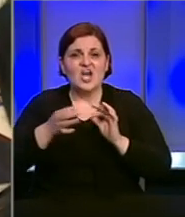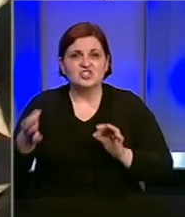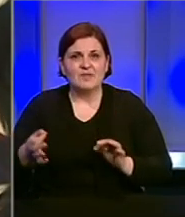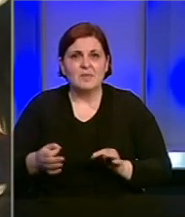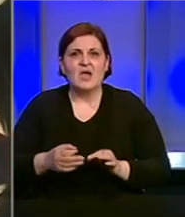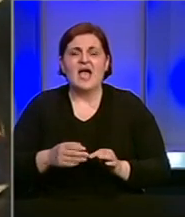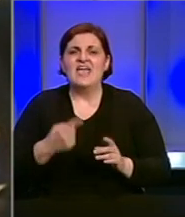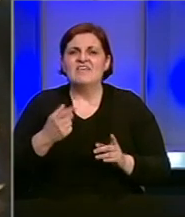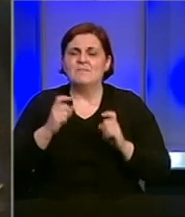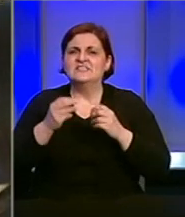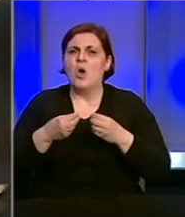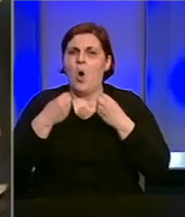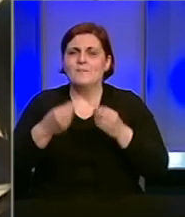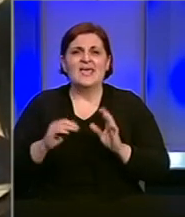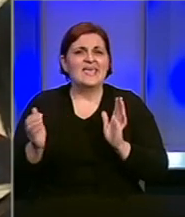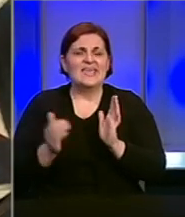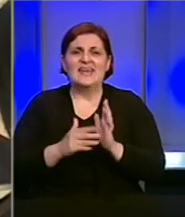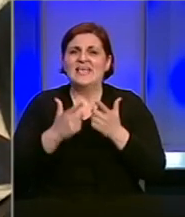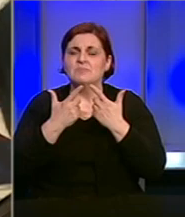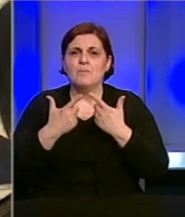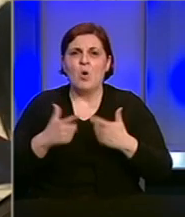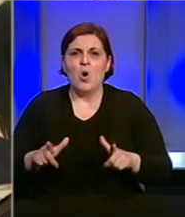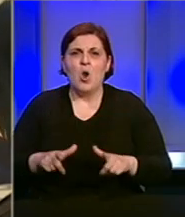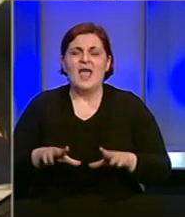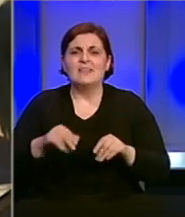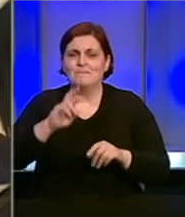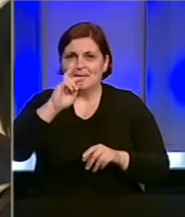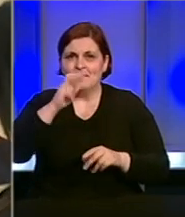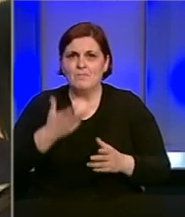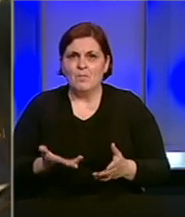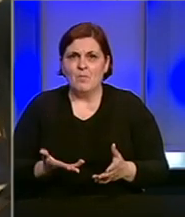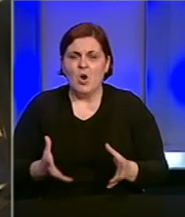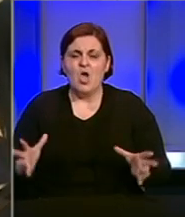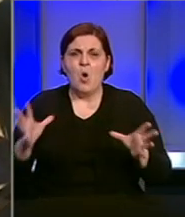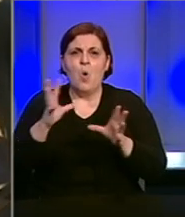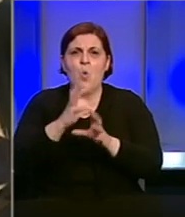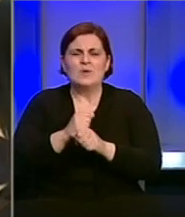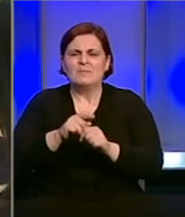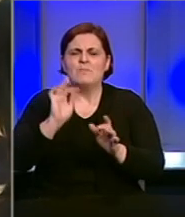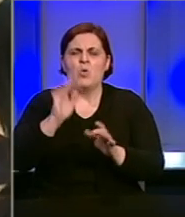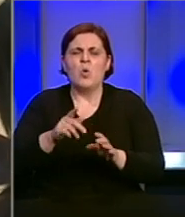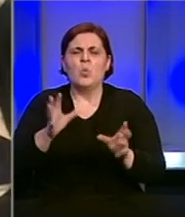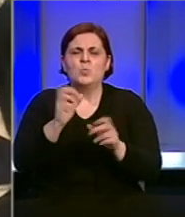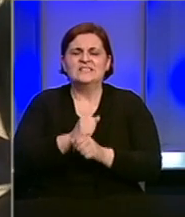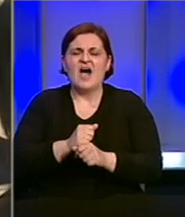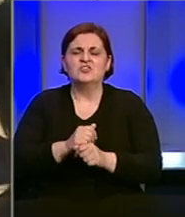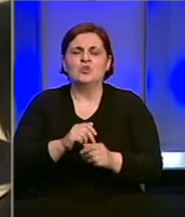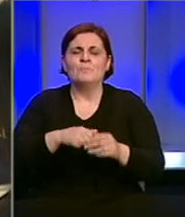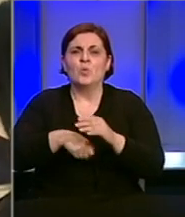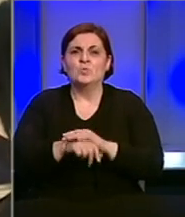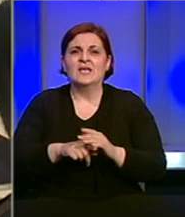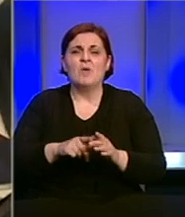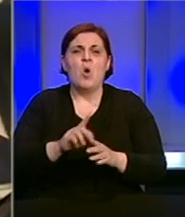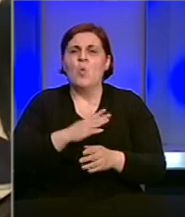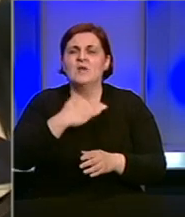veoma slikovito objasnio da ne smijemo dozvoliti da primimo gol u završnici utakmice protiv tog nedovoljno